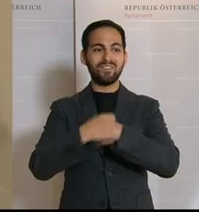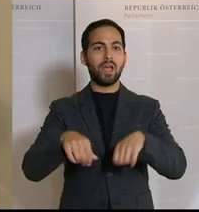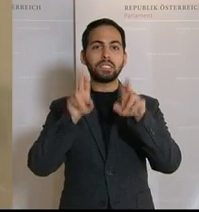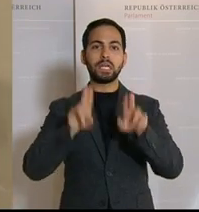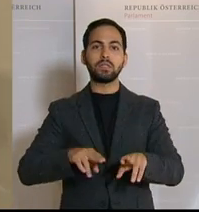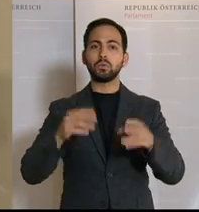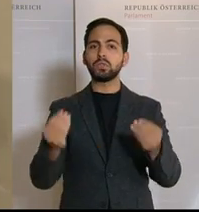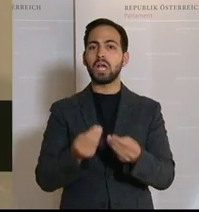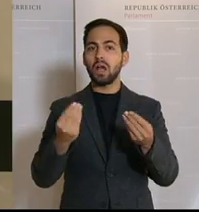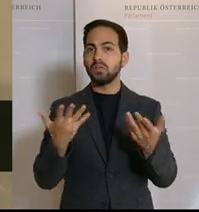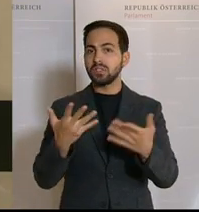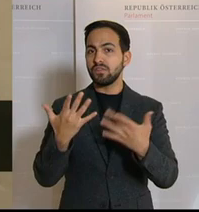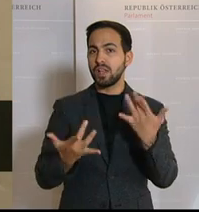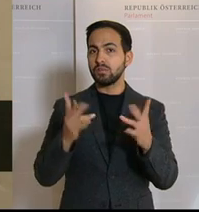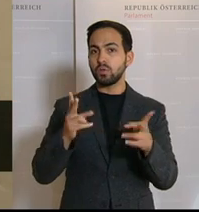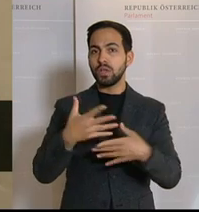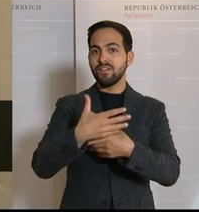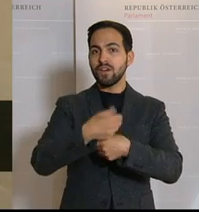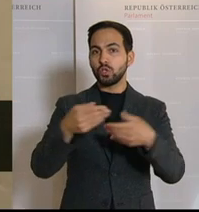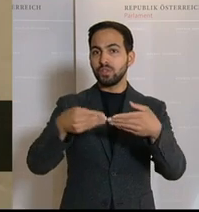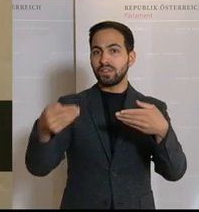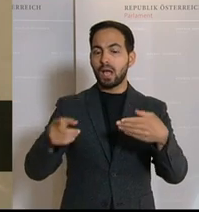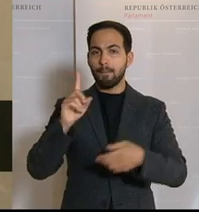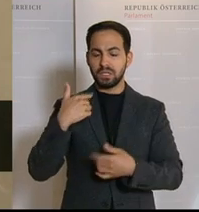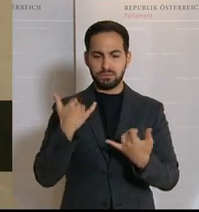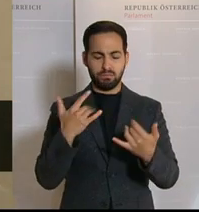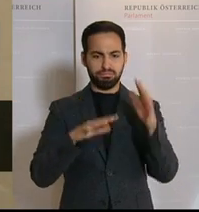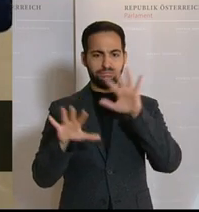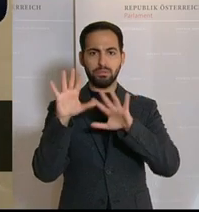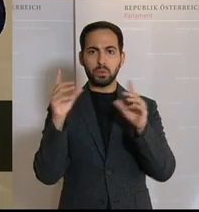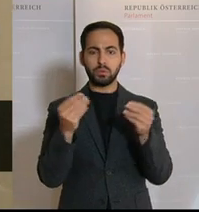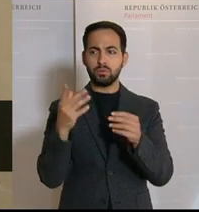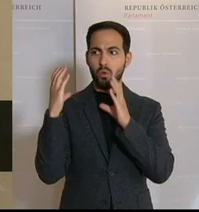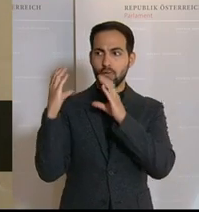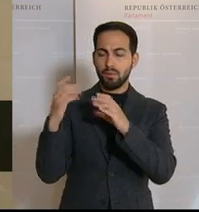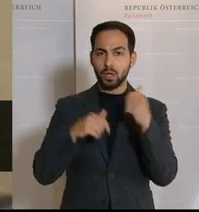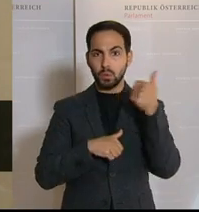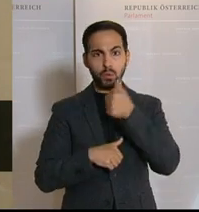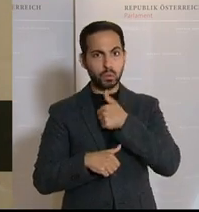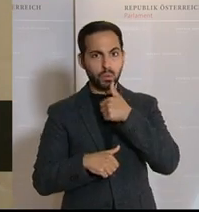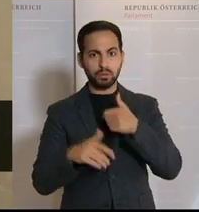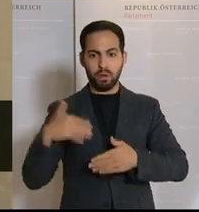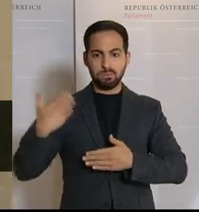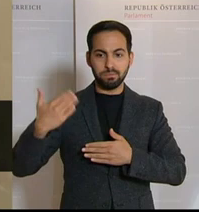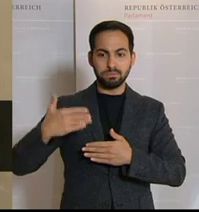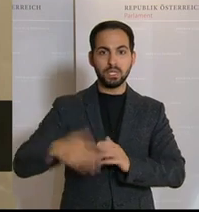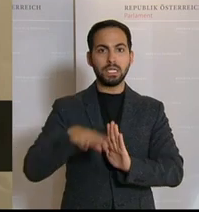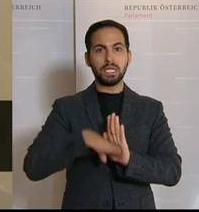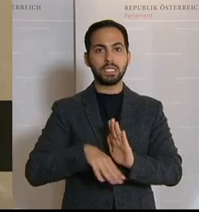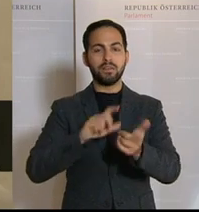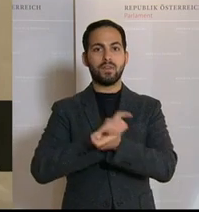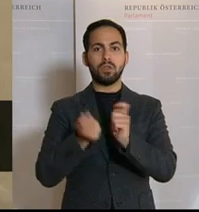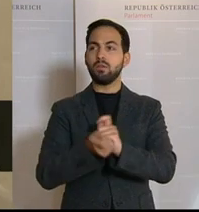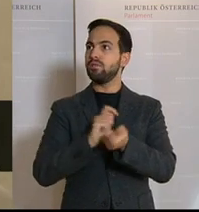Dinge, die vielleicht verfassungswidrig sind. Aber es ist gar nicht so leicht, sich noch auszukennen, nachdem ja heute ÖVP und Grüne im Minutentakt die Gesetze geändert